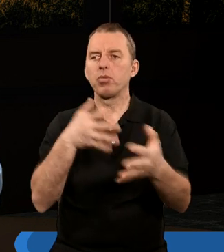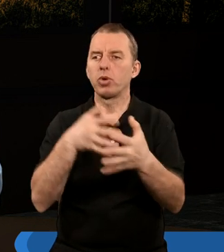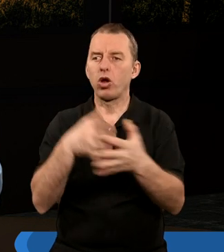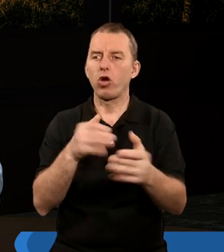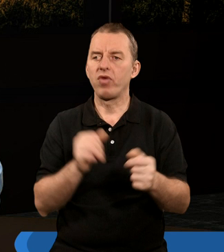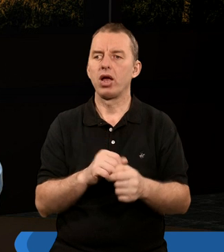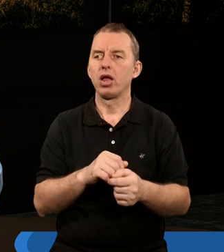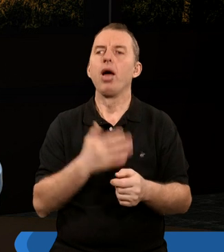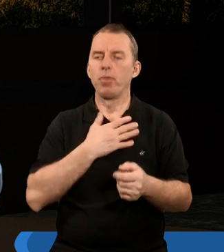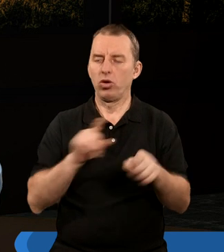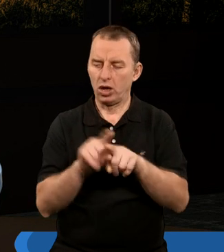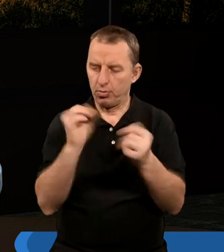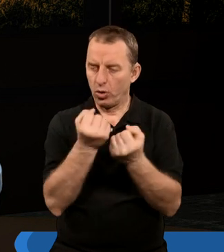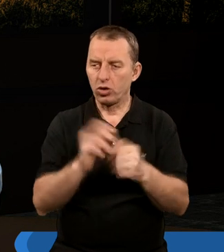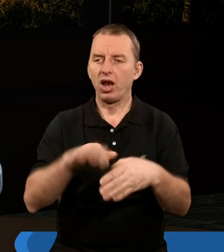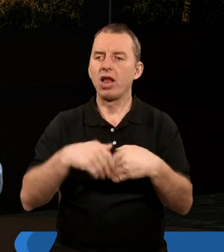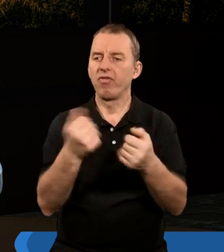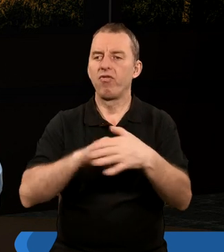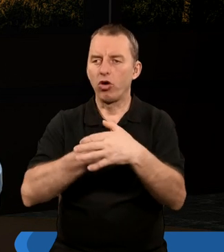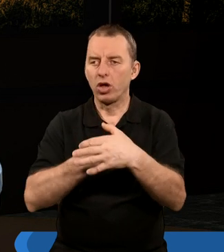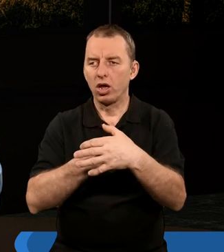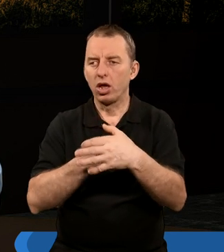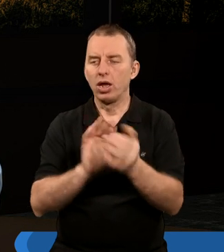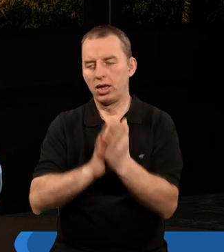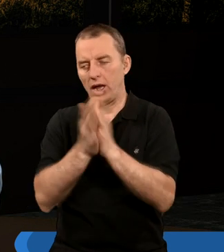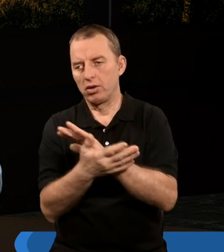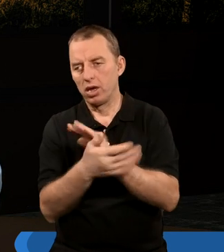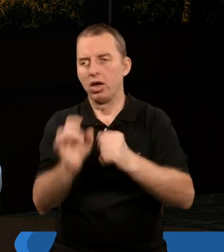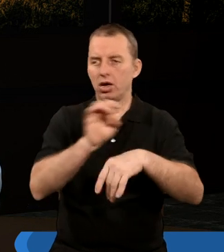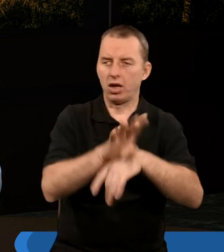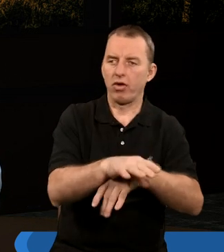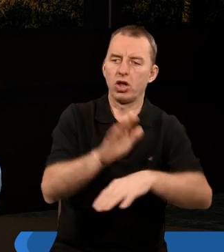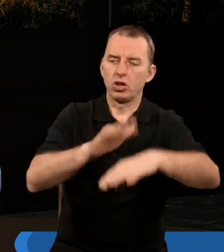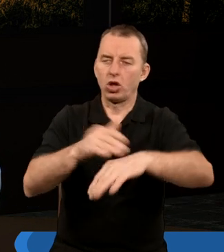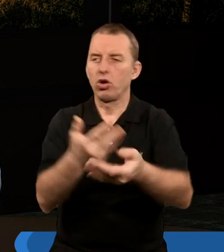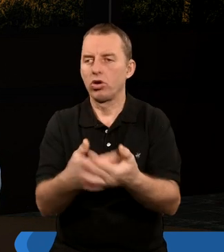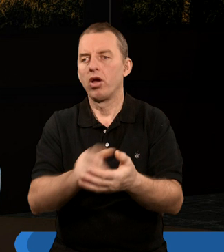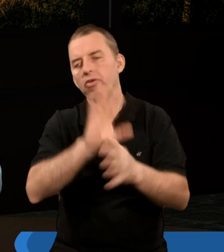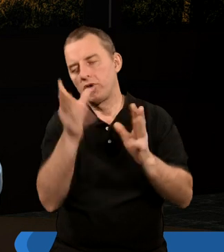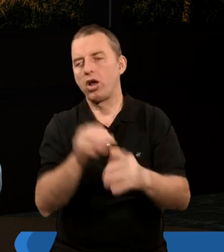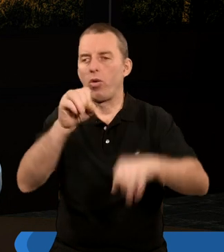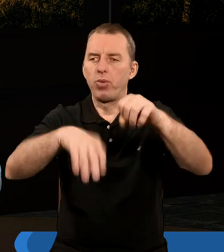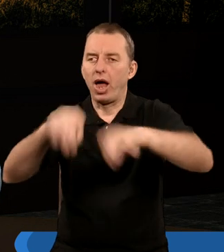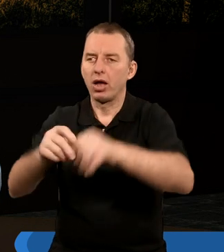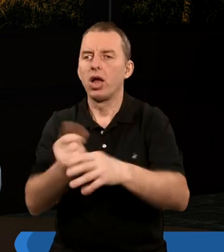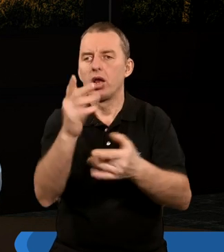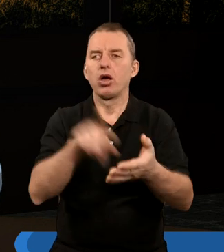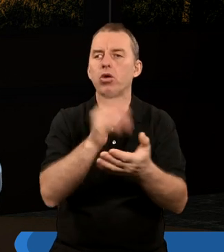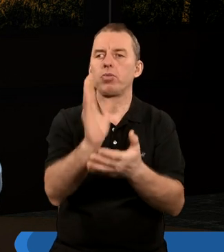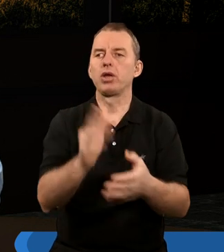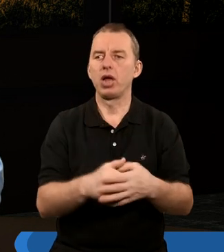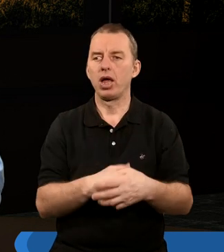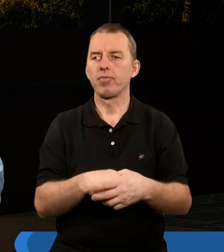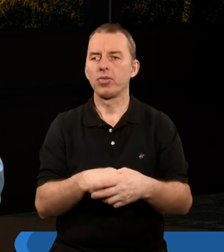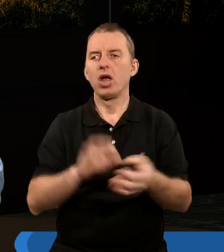prorokowania. Mają też moc nad wodami, by je zamieniać w krew i dotknąć ziemię wszelką plagą, ilekroć zechcą.